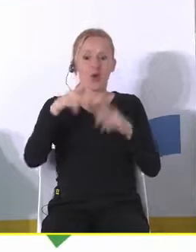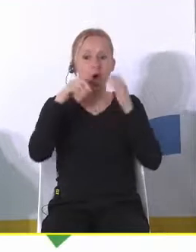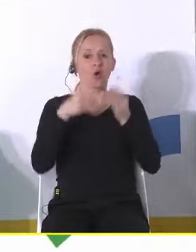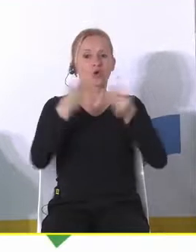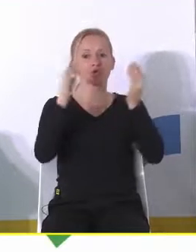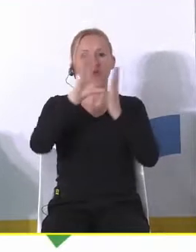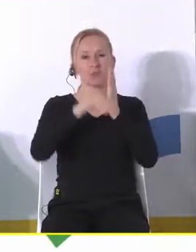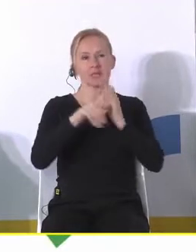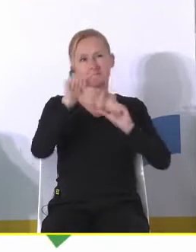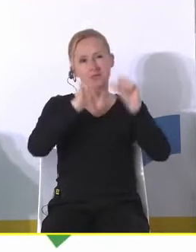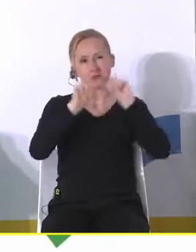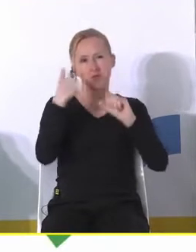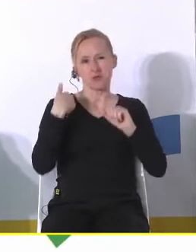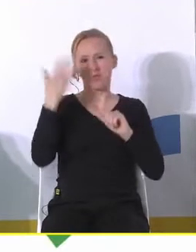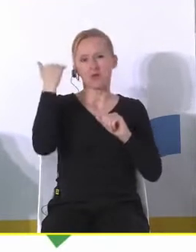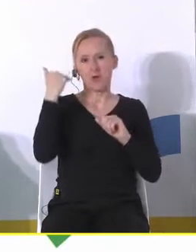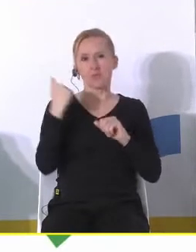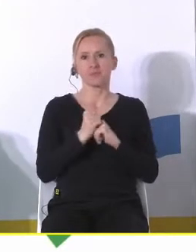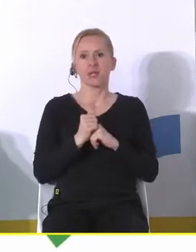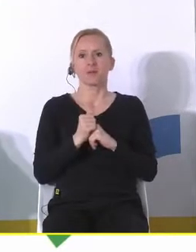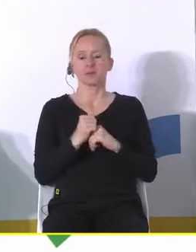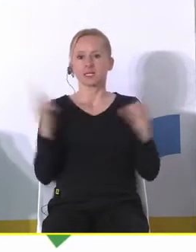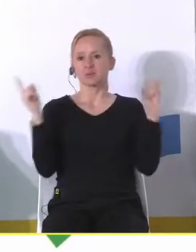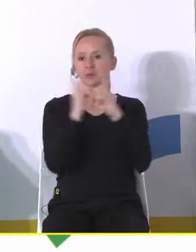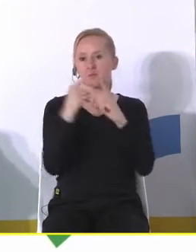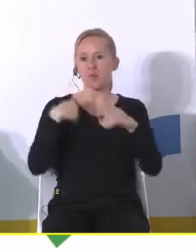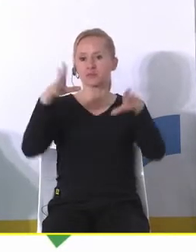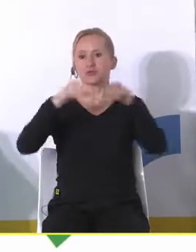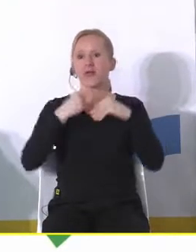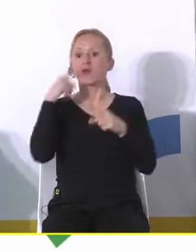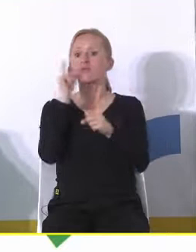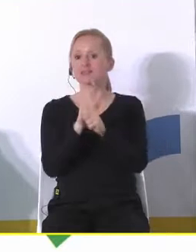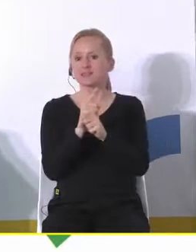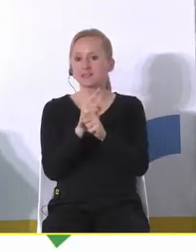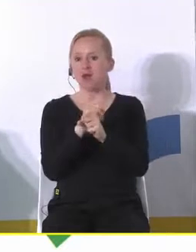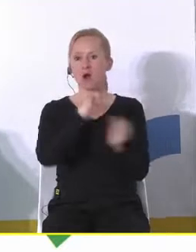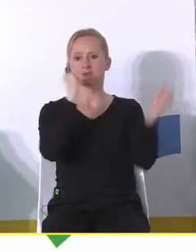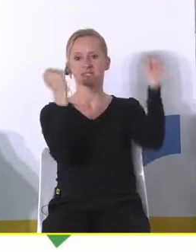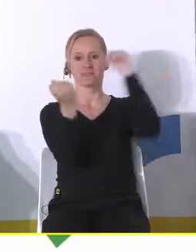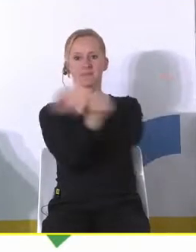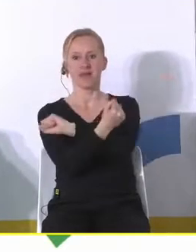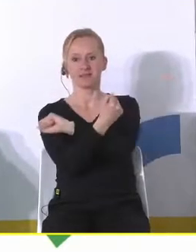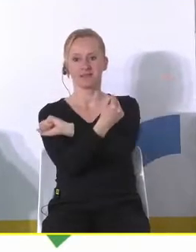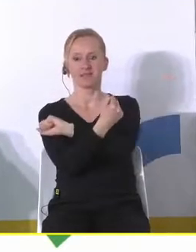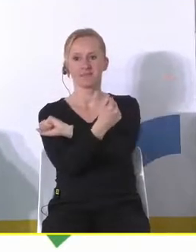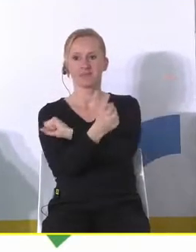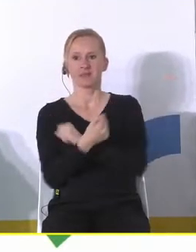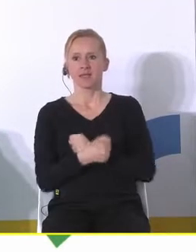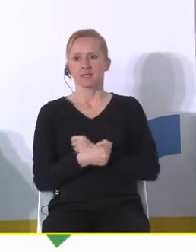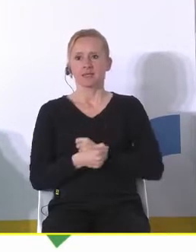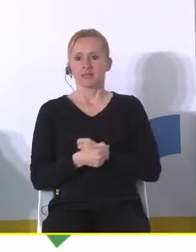zeszłego roku było plenum komunistycznej partii Chin i podjęto decyzję o dezurbanizacji Chin ze względów